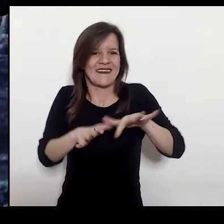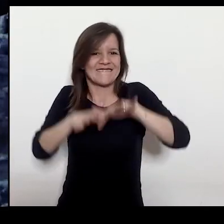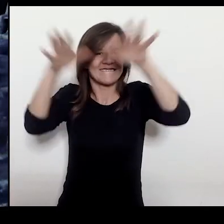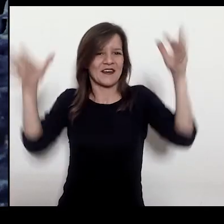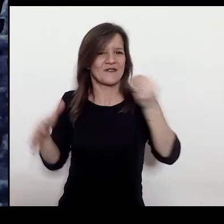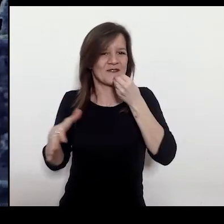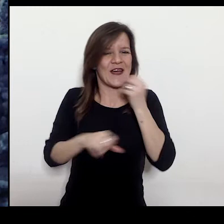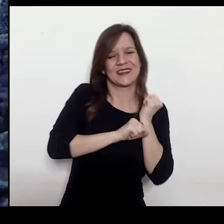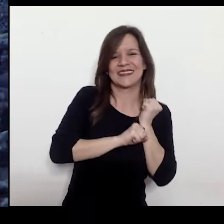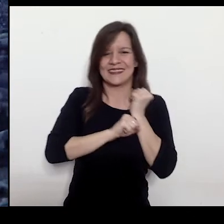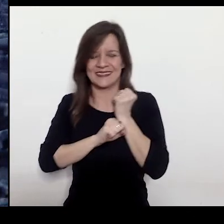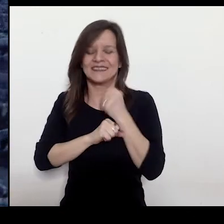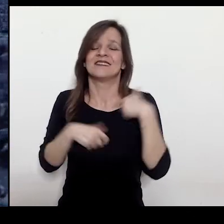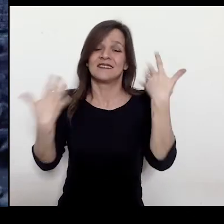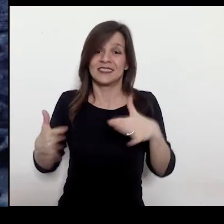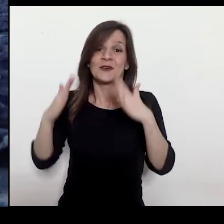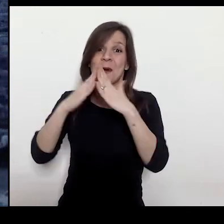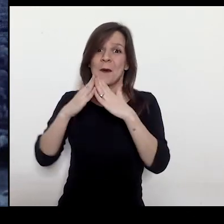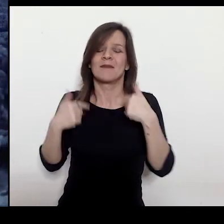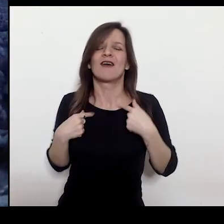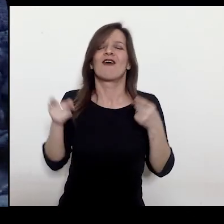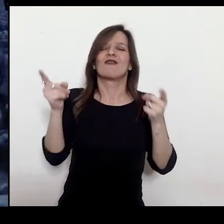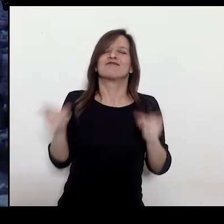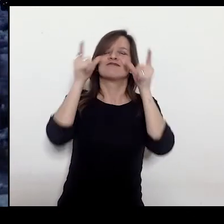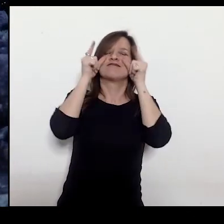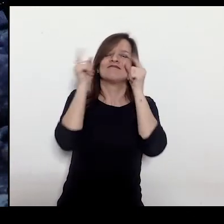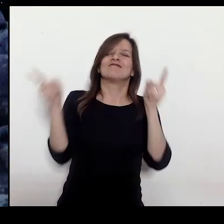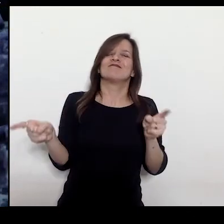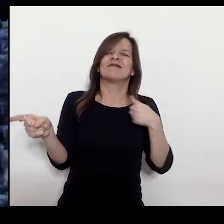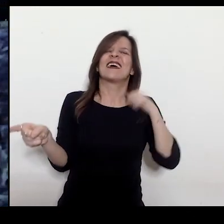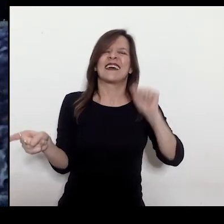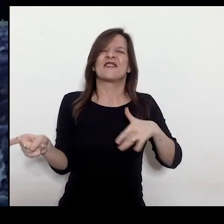poggiando i piedi sugli spuntoni di roccia che ormai conoscevo a memoria.